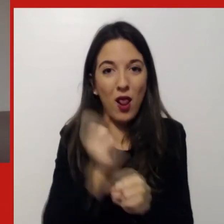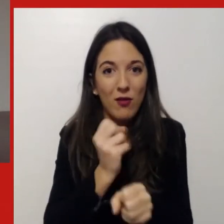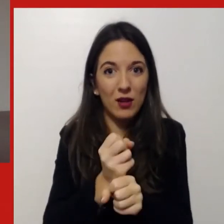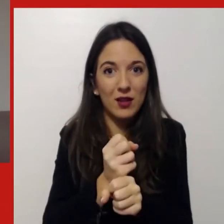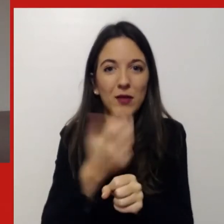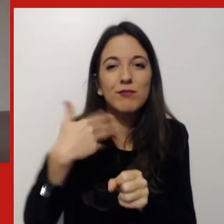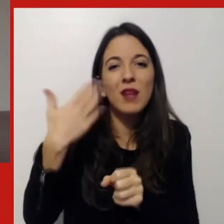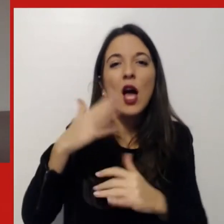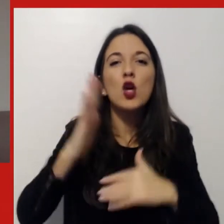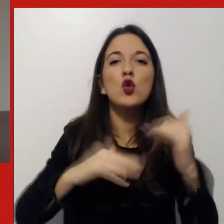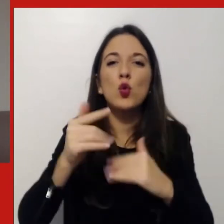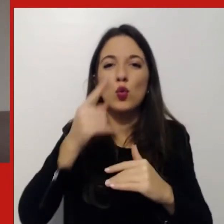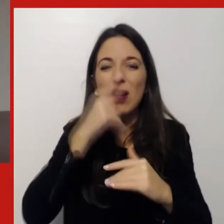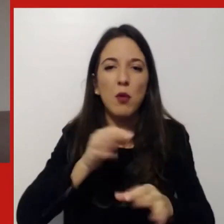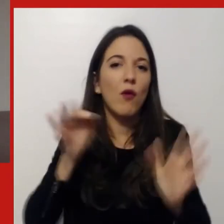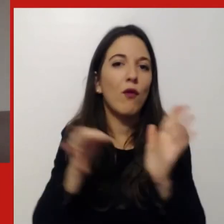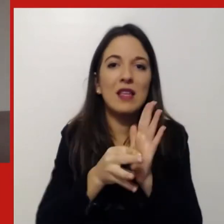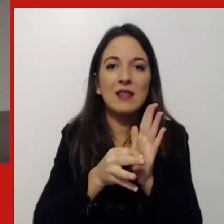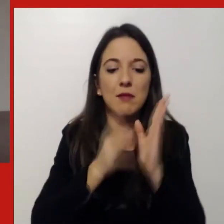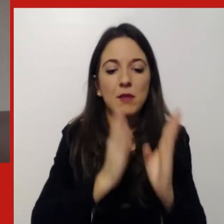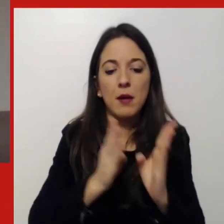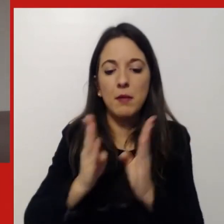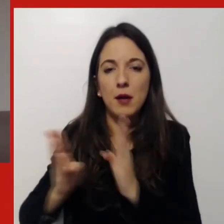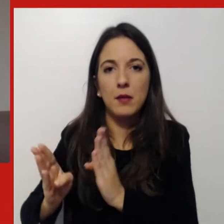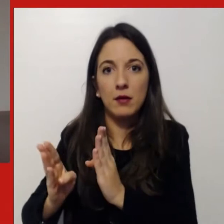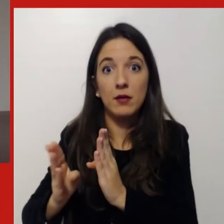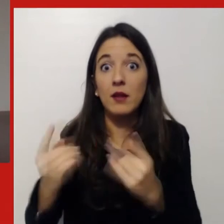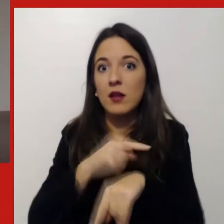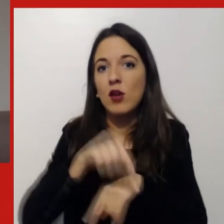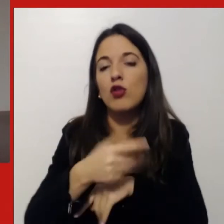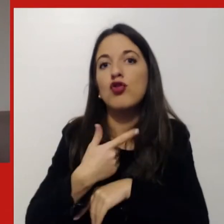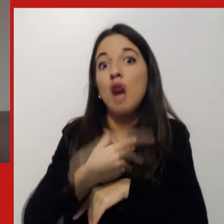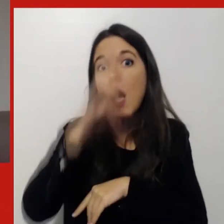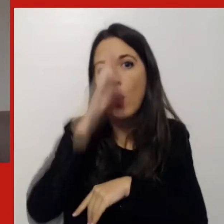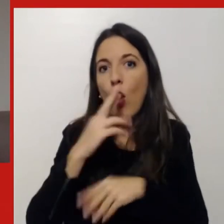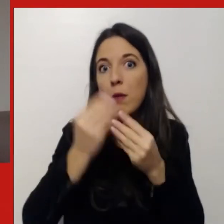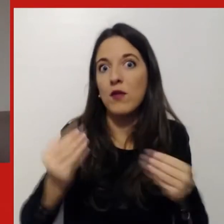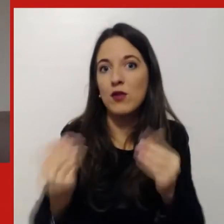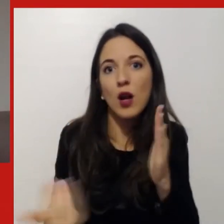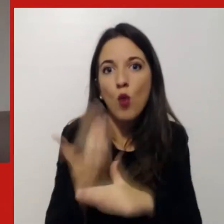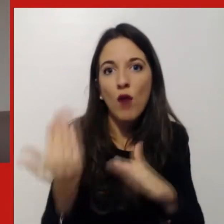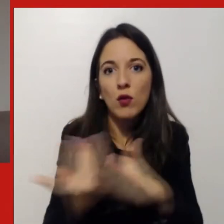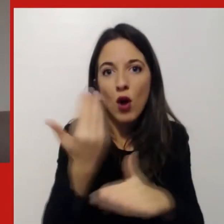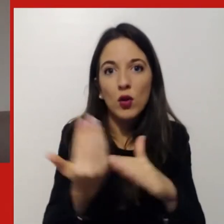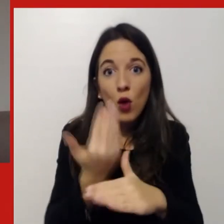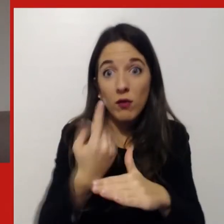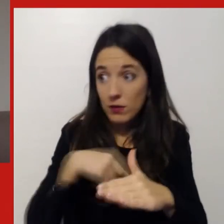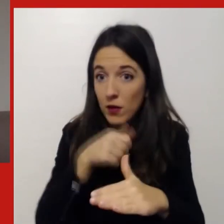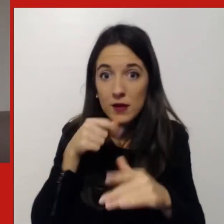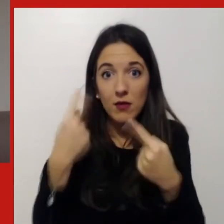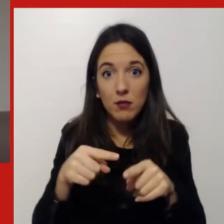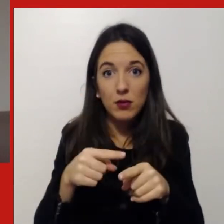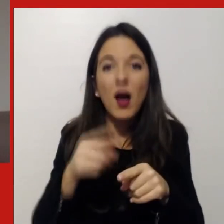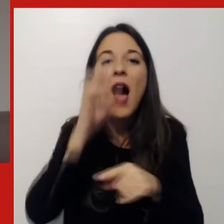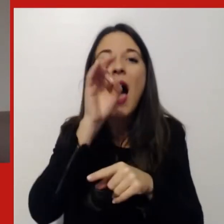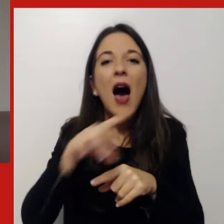oggi non è più così, oggi c'è bisogno di nuovi ruoli professionali che spesso stanno a cavallo tra diverse figure, anche